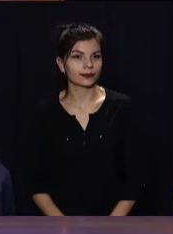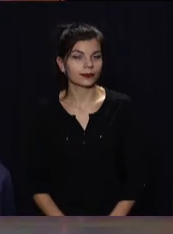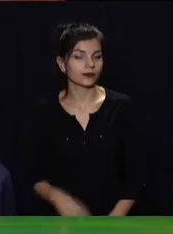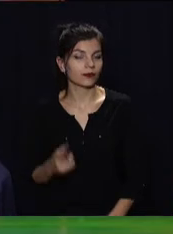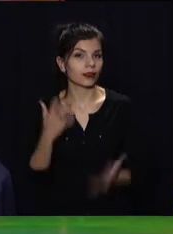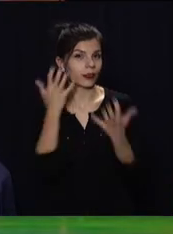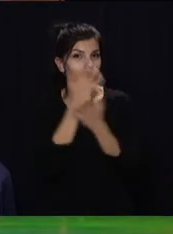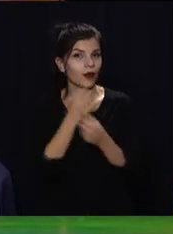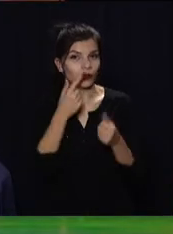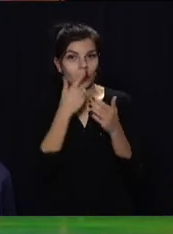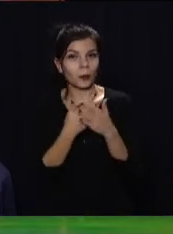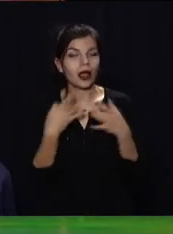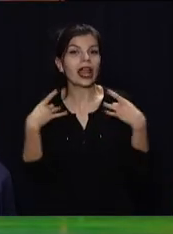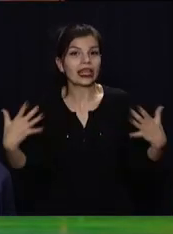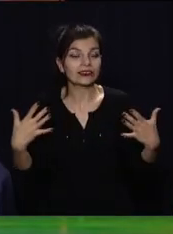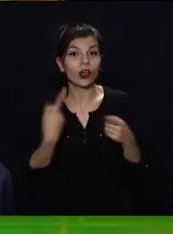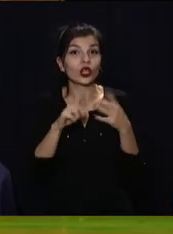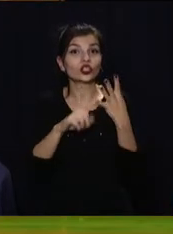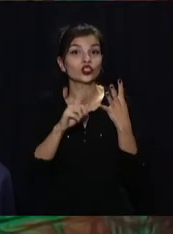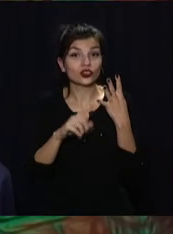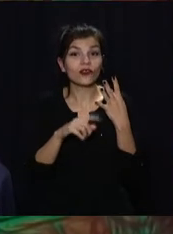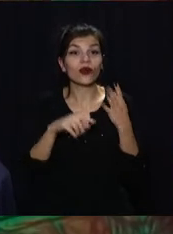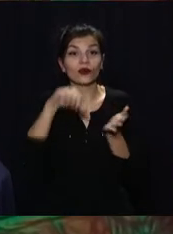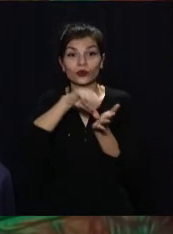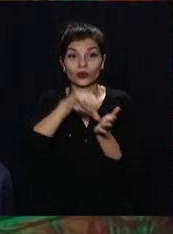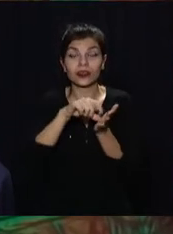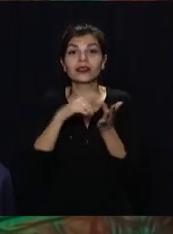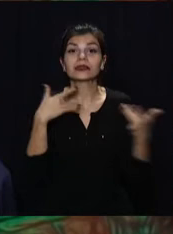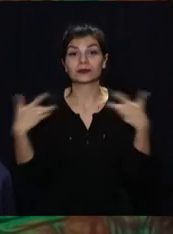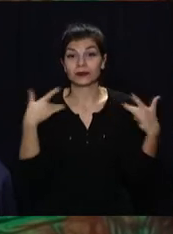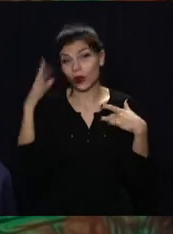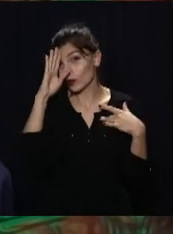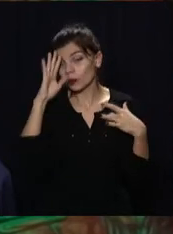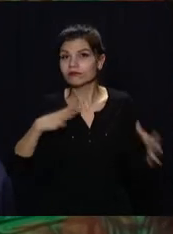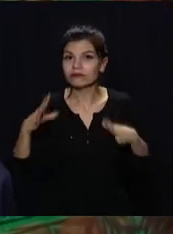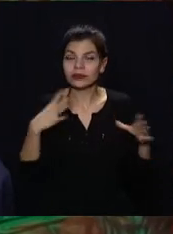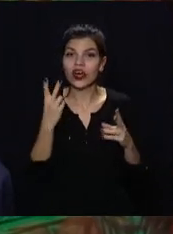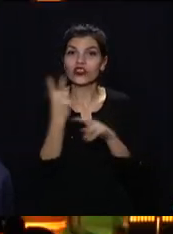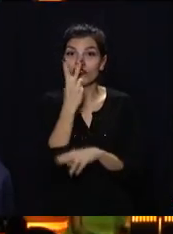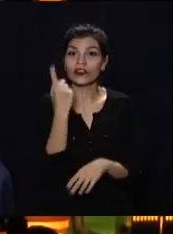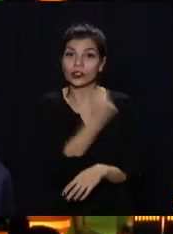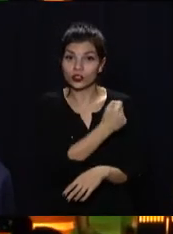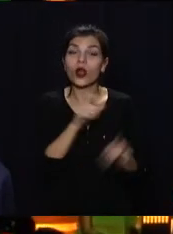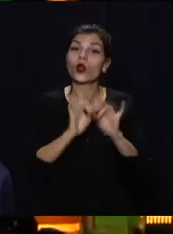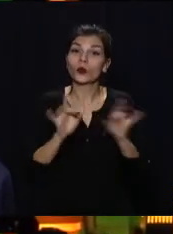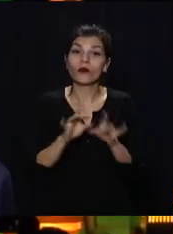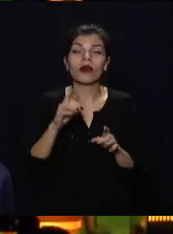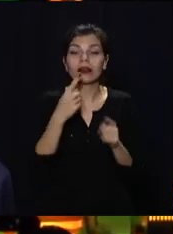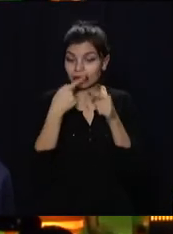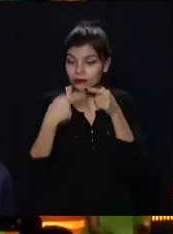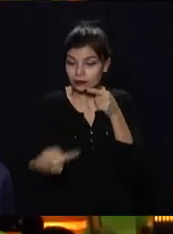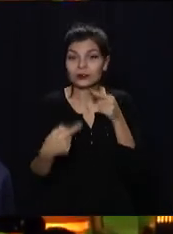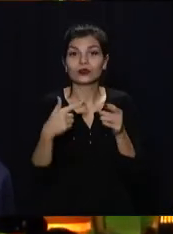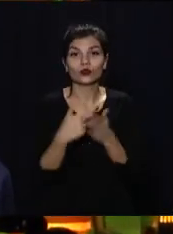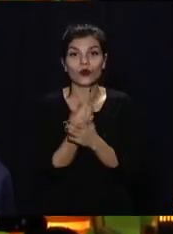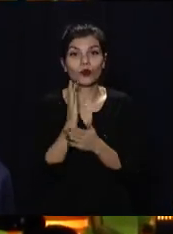Ніч перед Різдвом – четвертий спектакль, у якому грає Ігор. На імпровізованій сцені хлопець тренується двічі на тиждень. Розповідає, незабаром